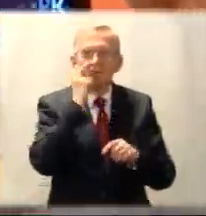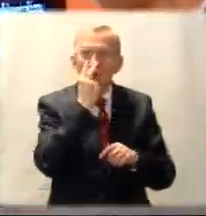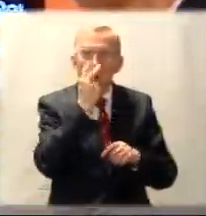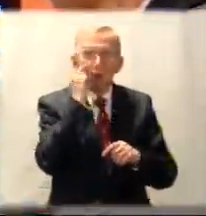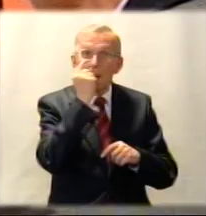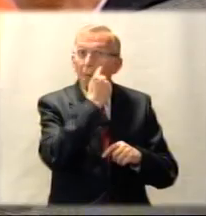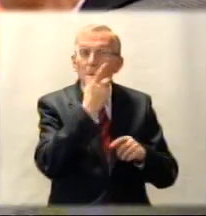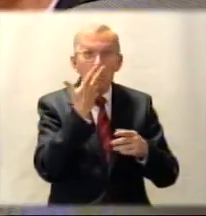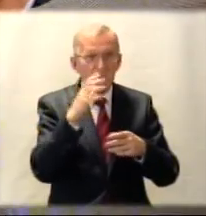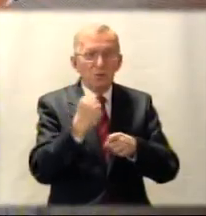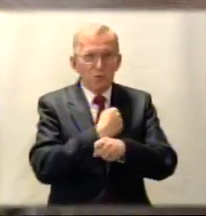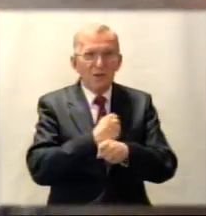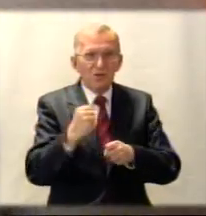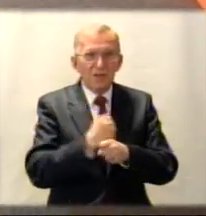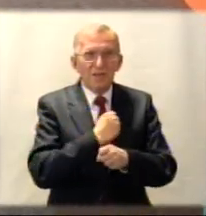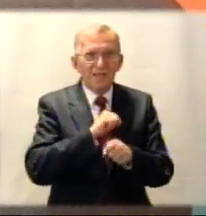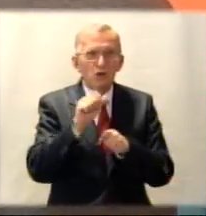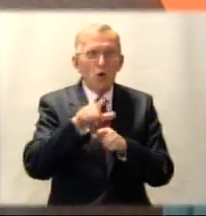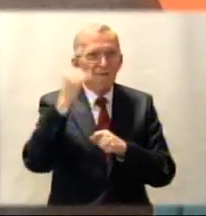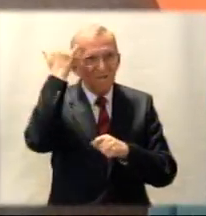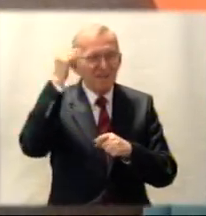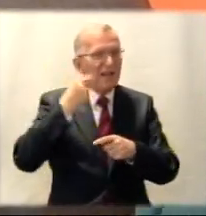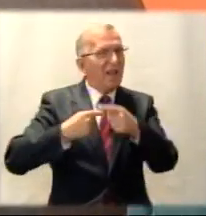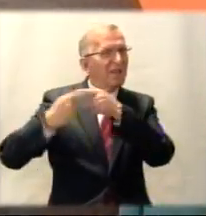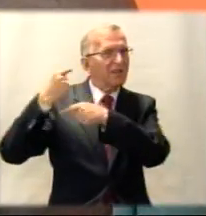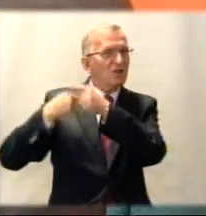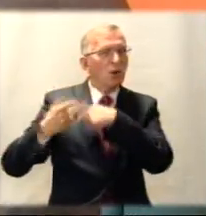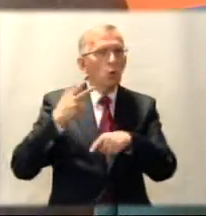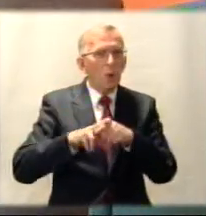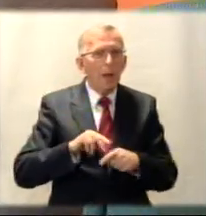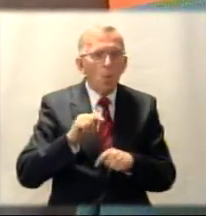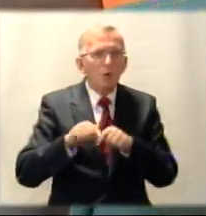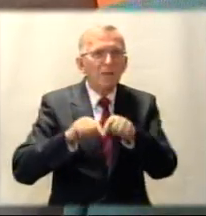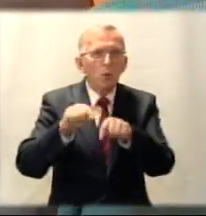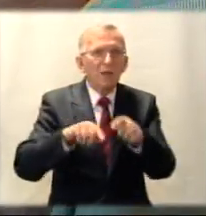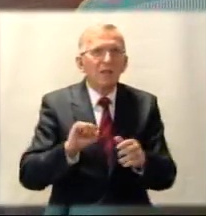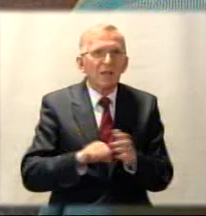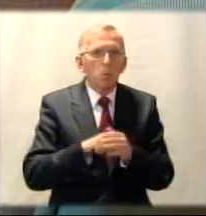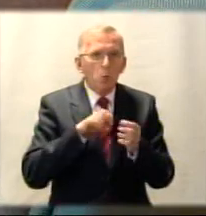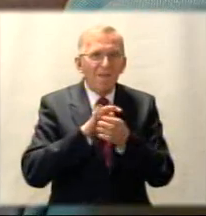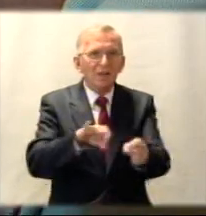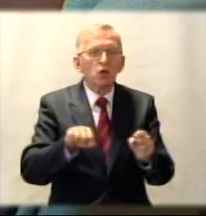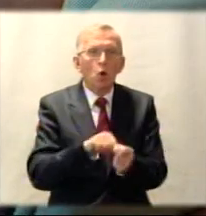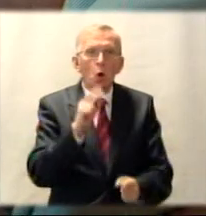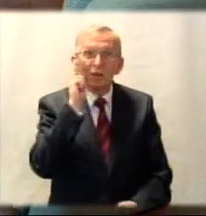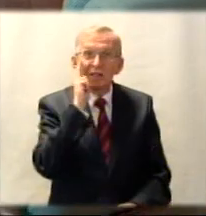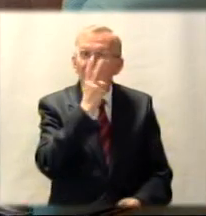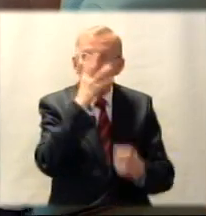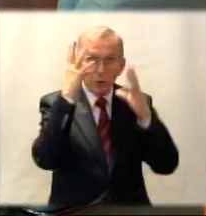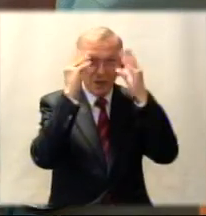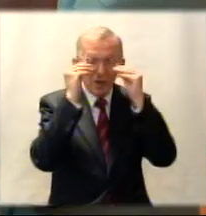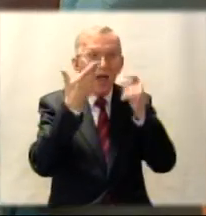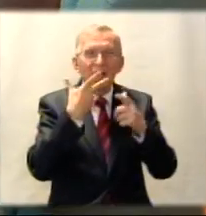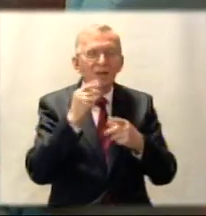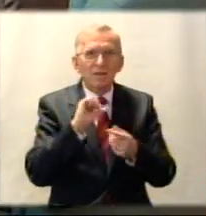poważne. Jest to wada genetyczna, która postępuje, która prowadzi do ślepoty. Ale nie zmieniło to